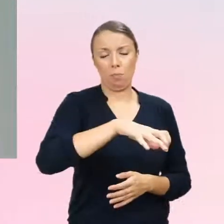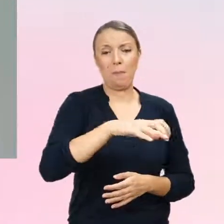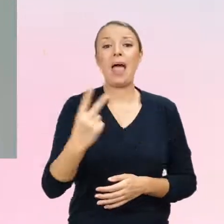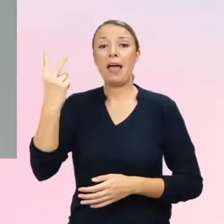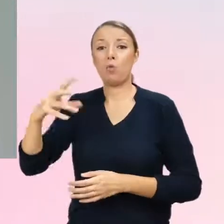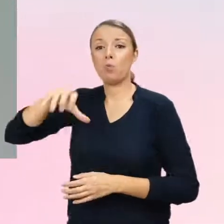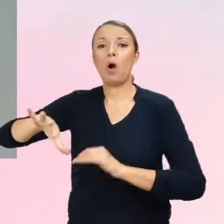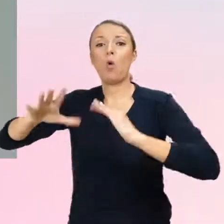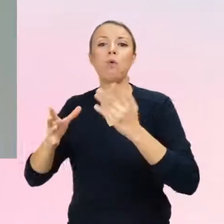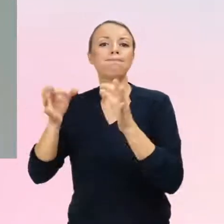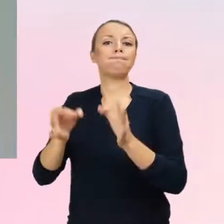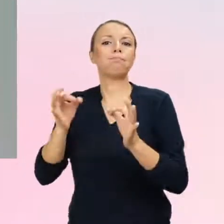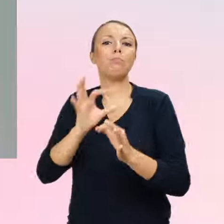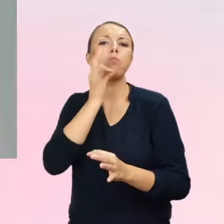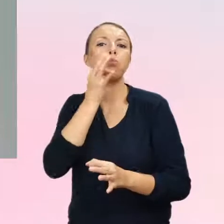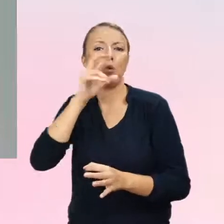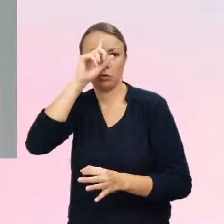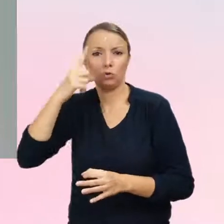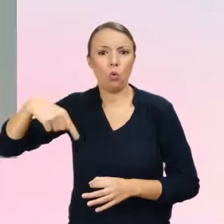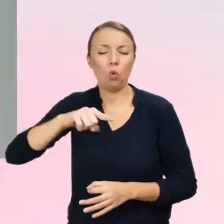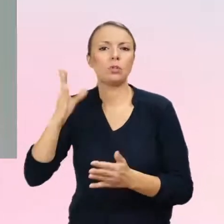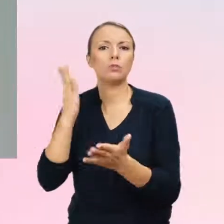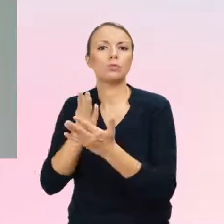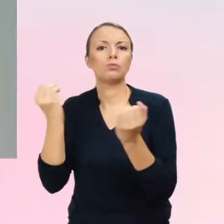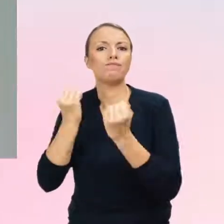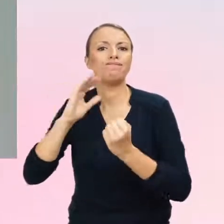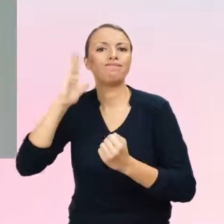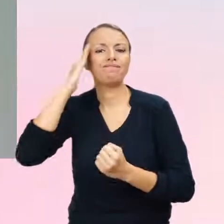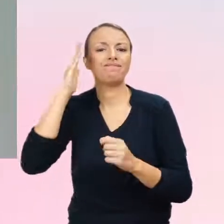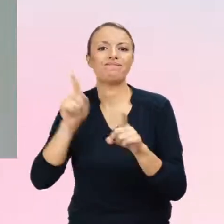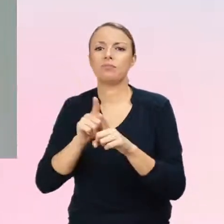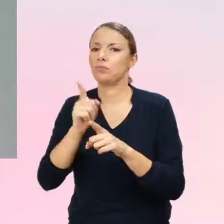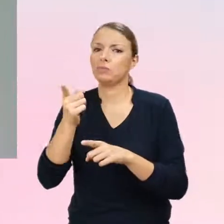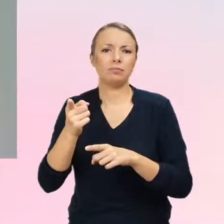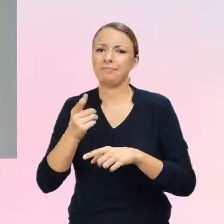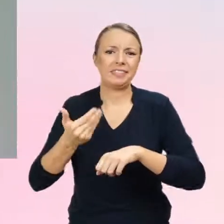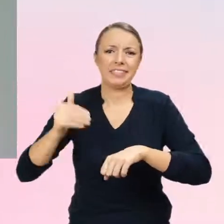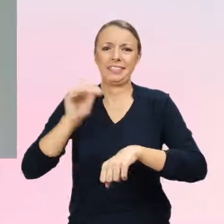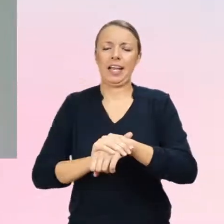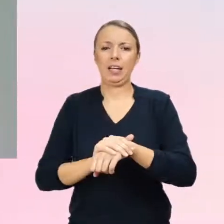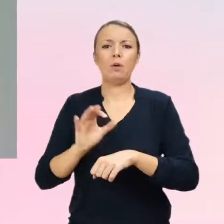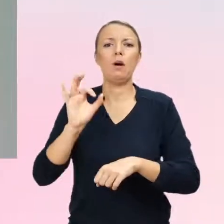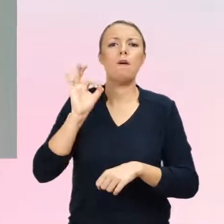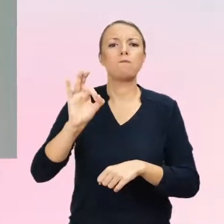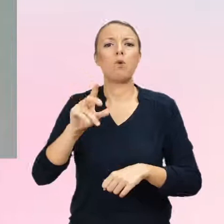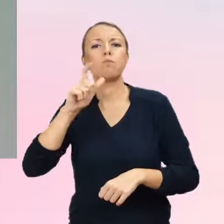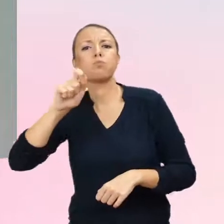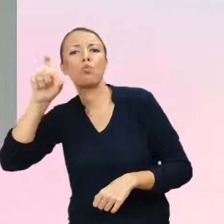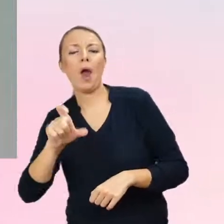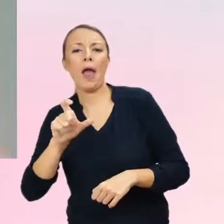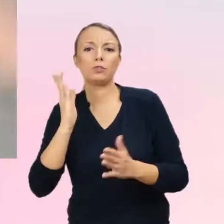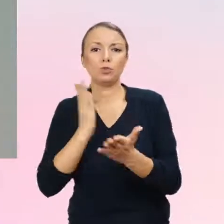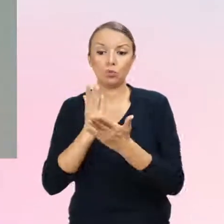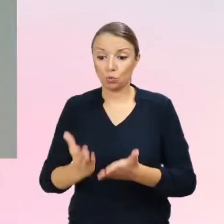wglądu w siebie i tego subiektywnej takiej niezgody na przeżywanie płci swojej, tej oznaczonej przy urodzeniu,